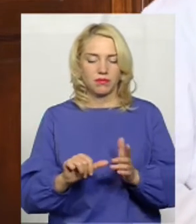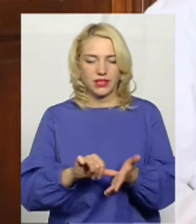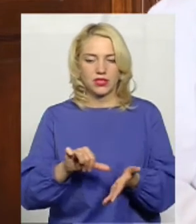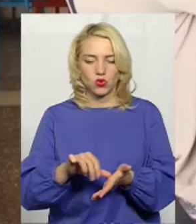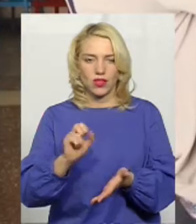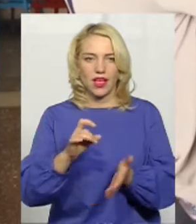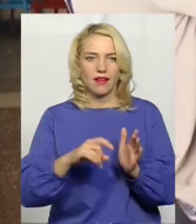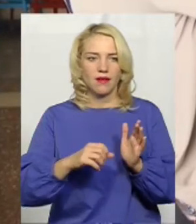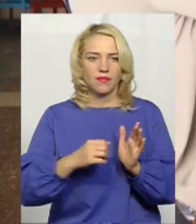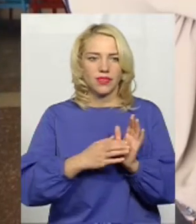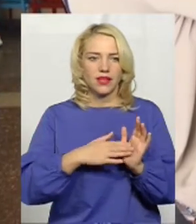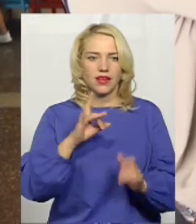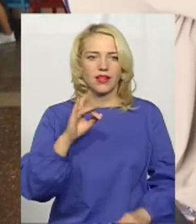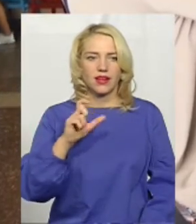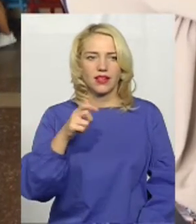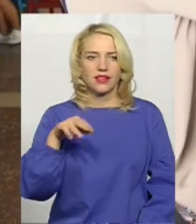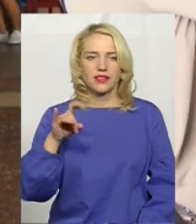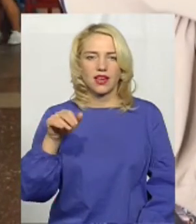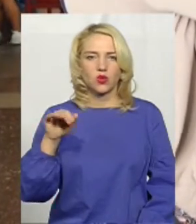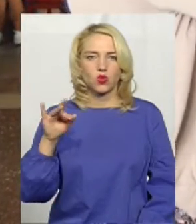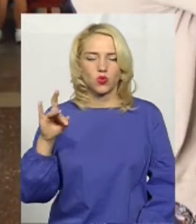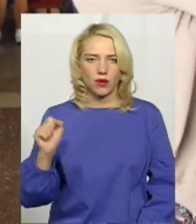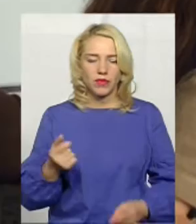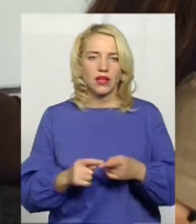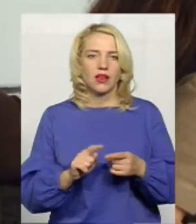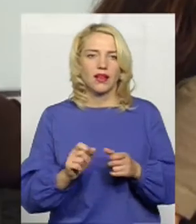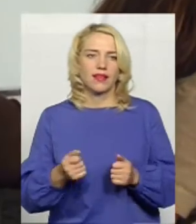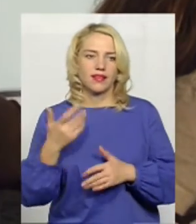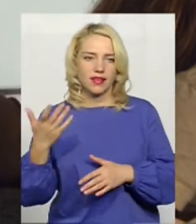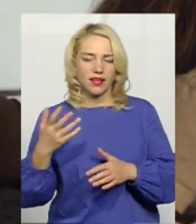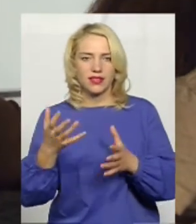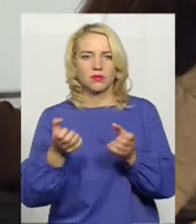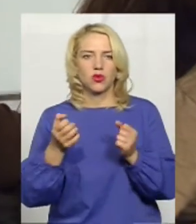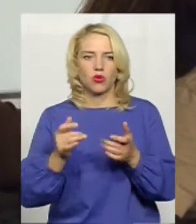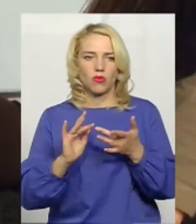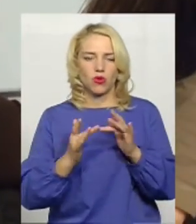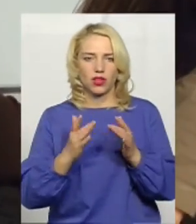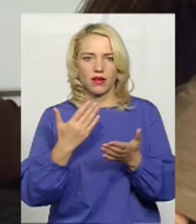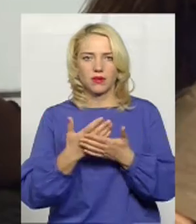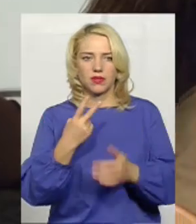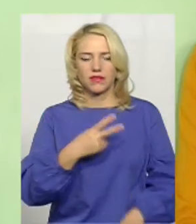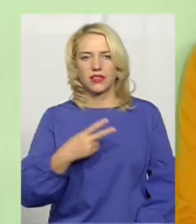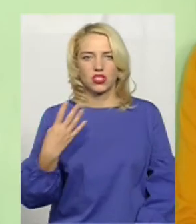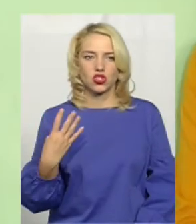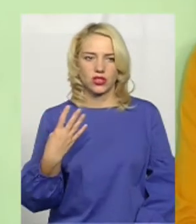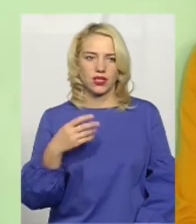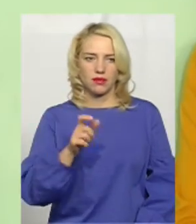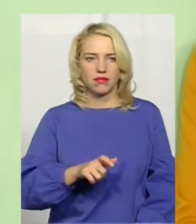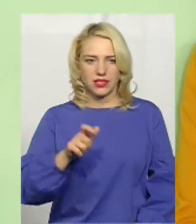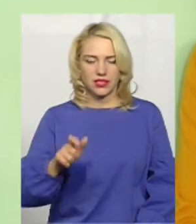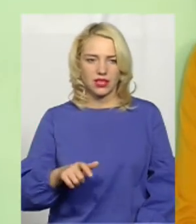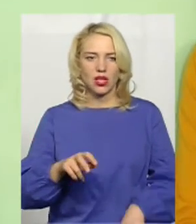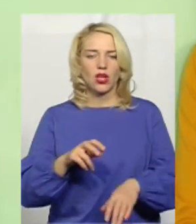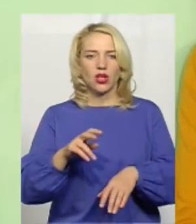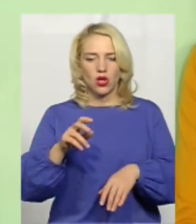на реєстратурі. Кількість прийомів онлайн припадає на кожного лікаря в середньому біля 24 пацієнтів. Доктор